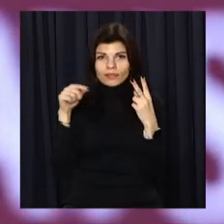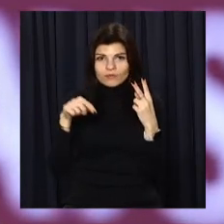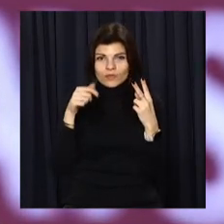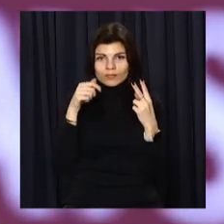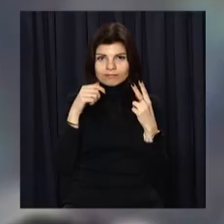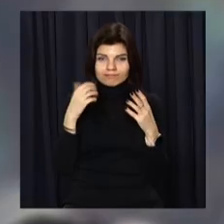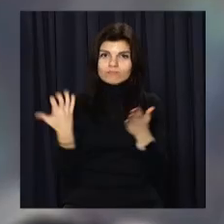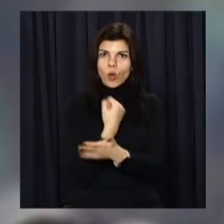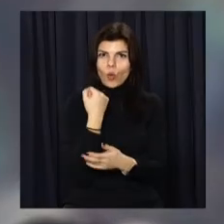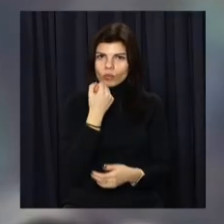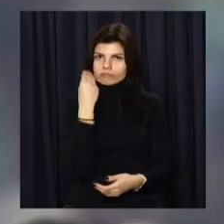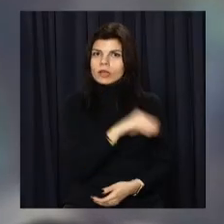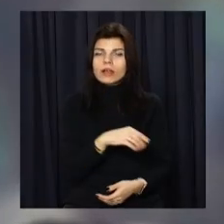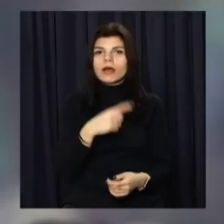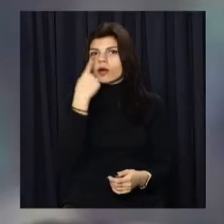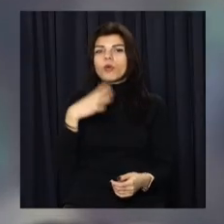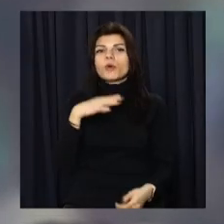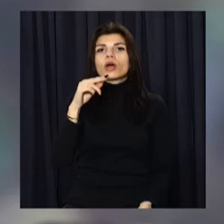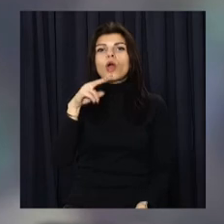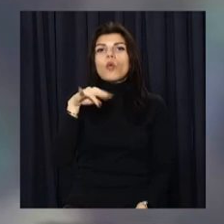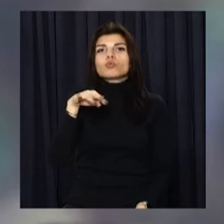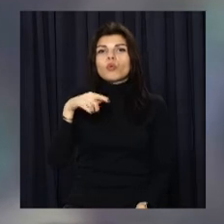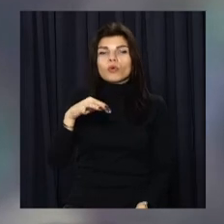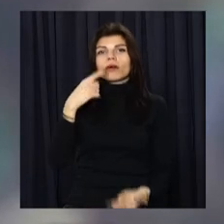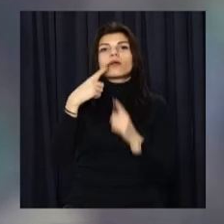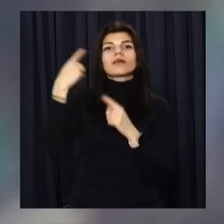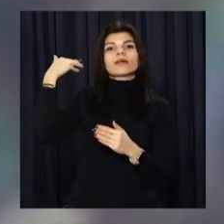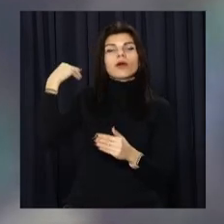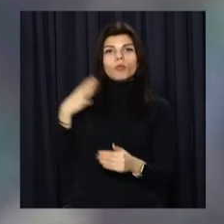сезоні. На початку лютого в Чехії вона здобула бронзу.